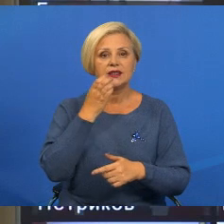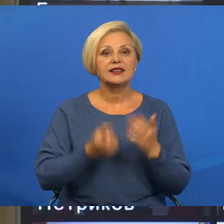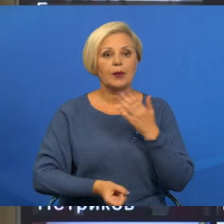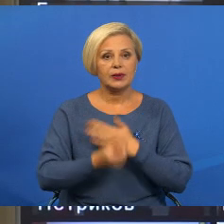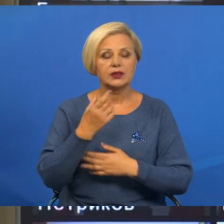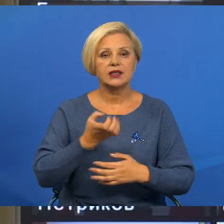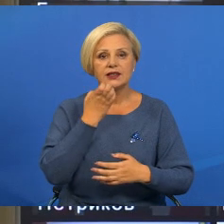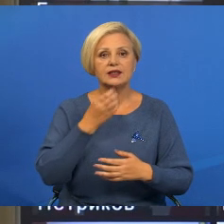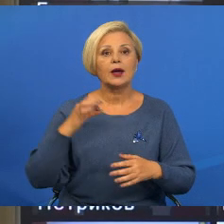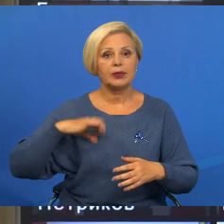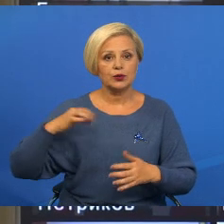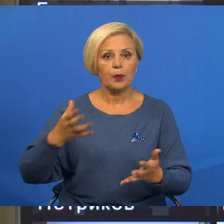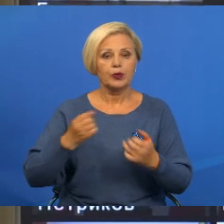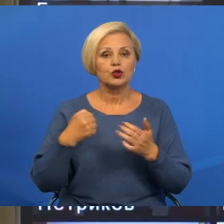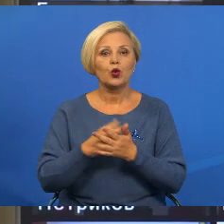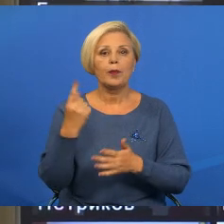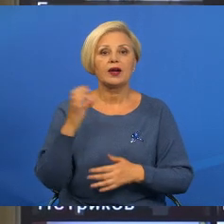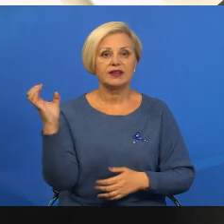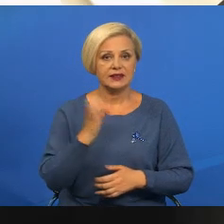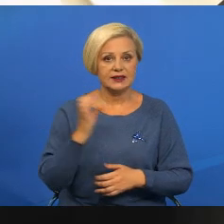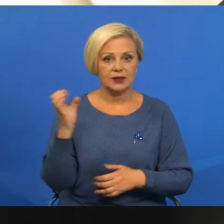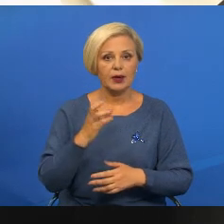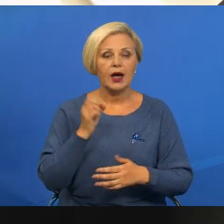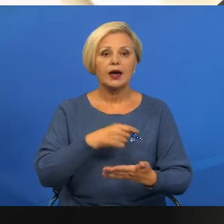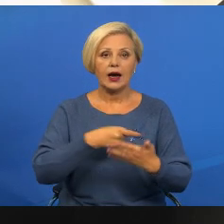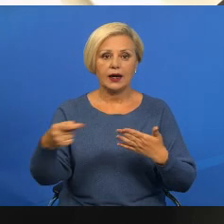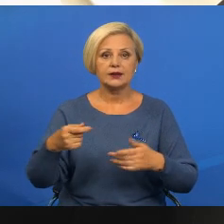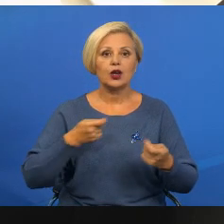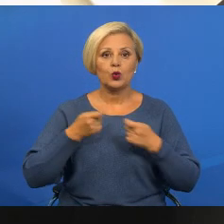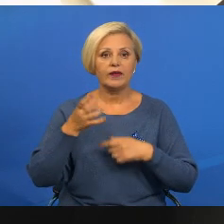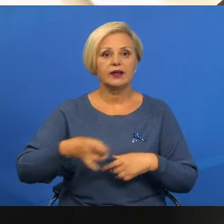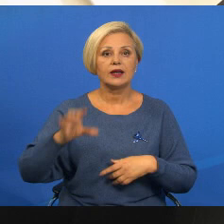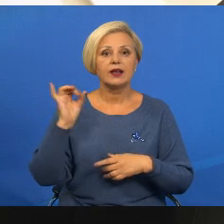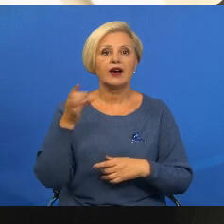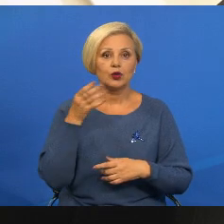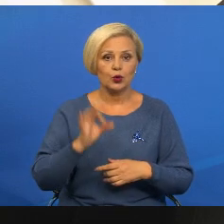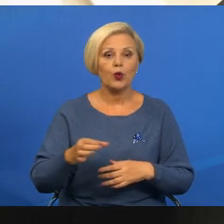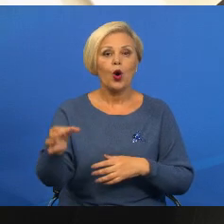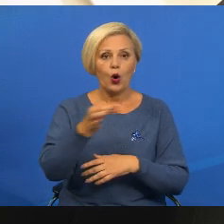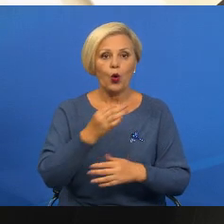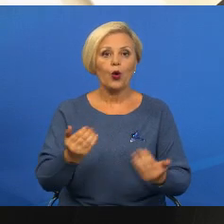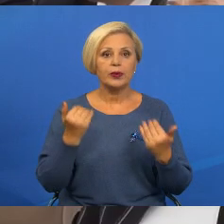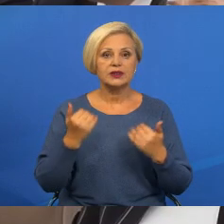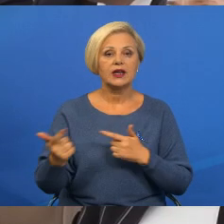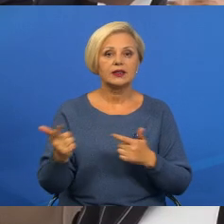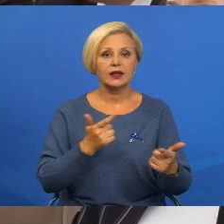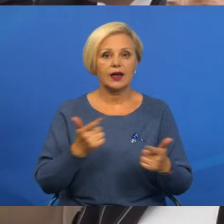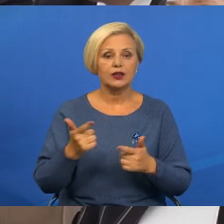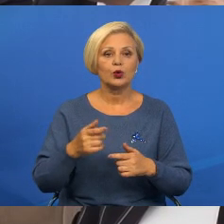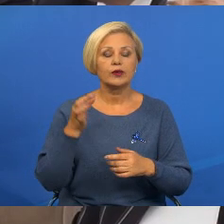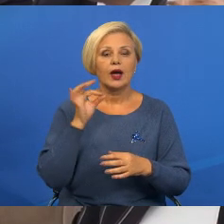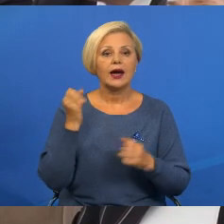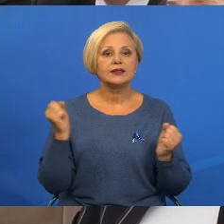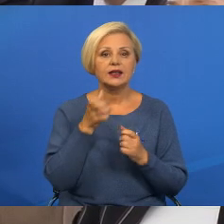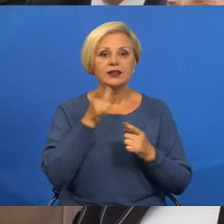и теплосвожилцы отримали до 1-го вересня. Как отзначил керавник региона Иван Крупко, в область загадя рыхтой объекты до осенне